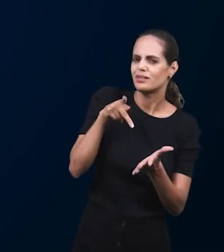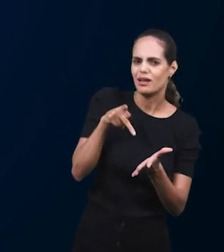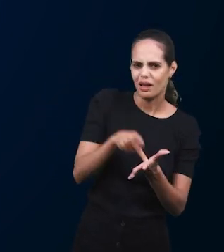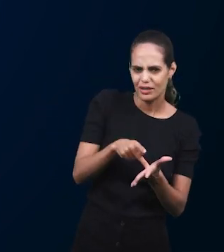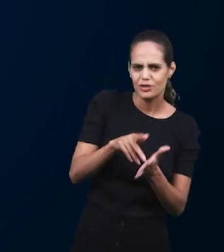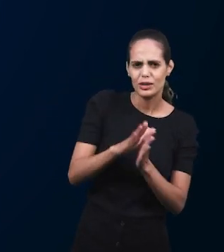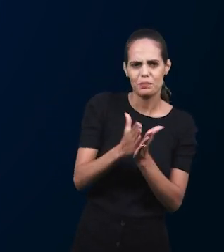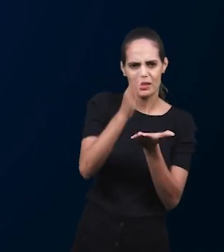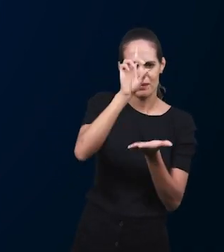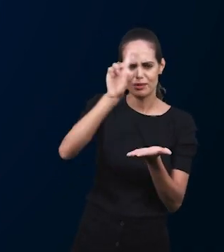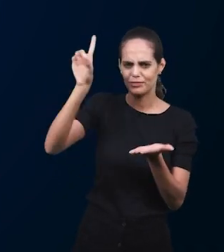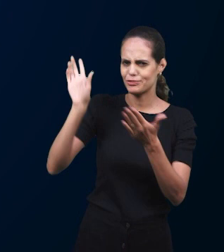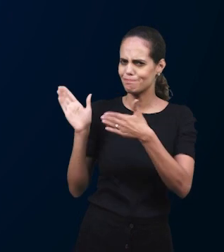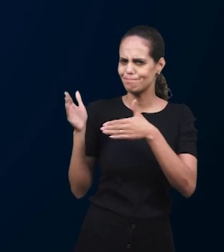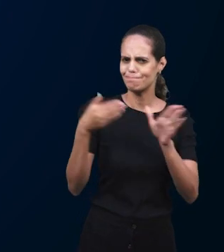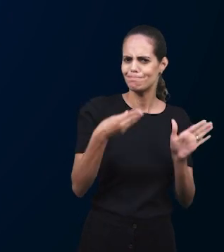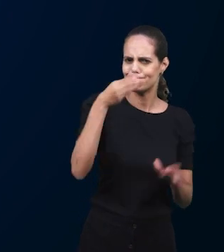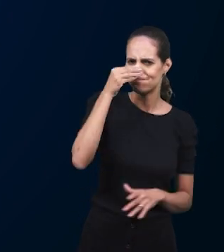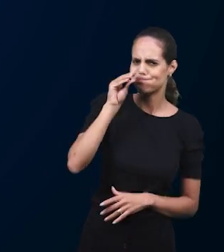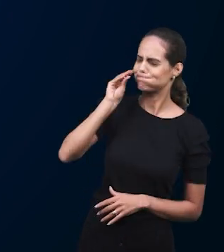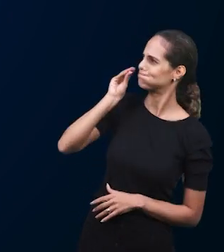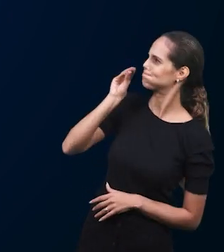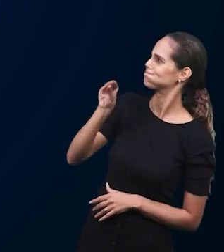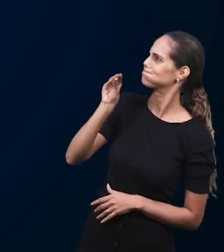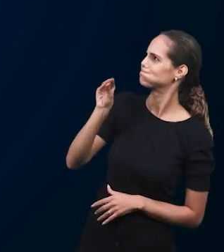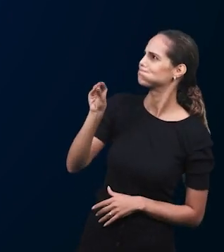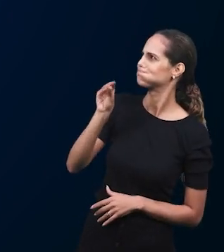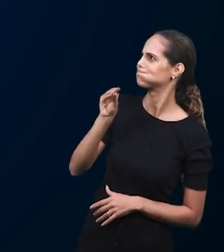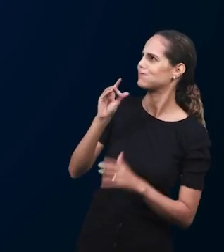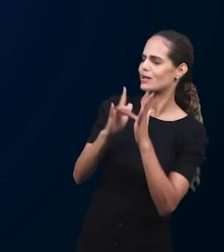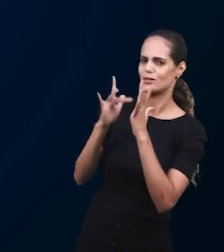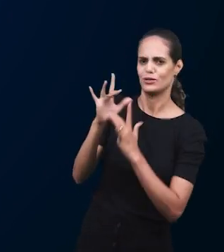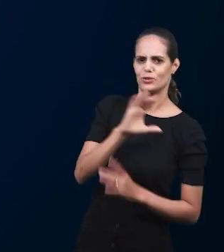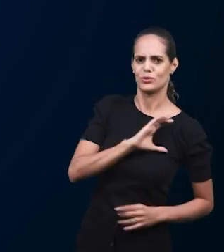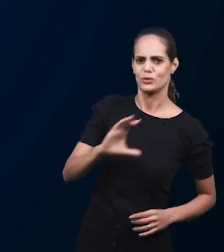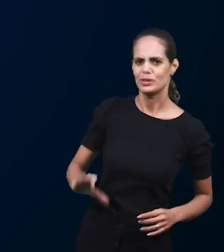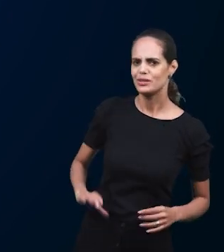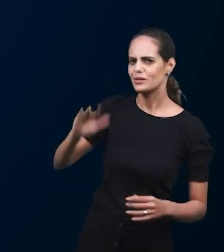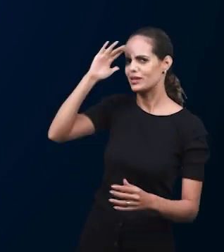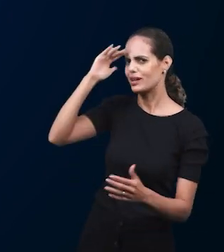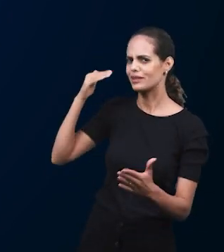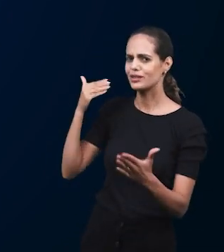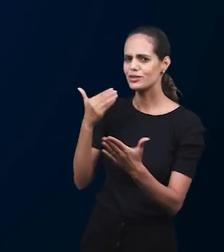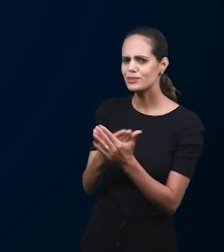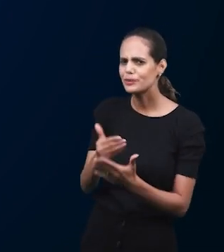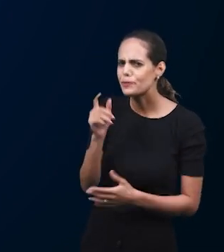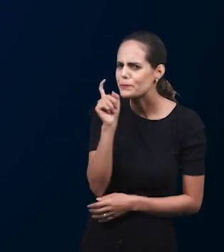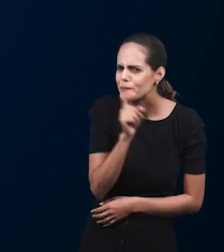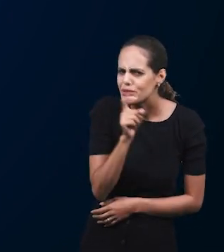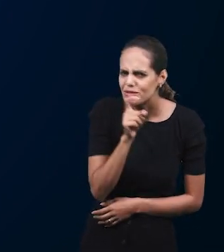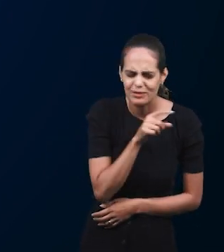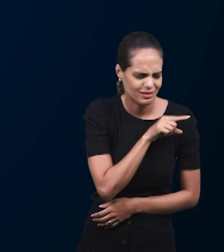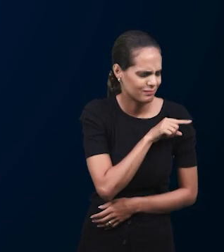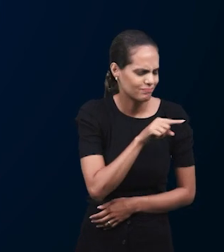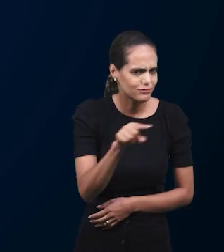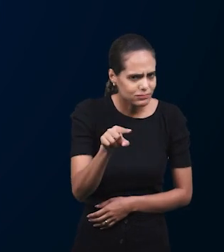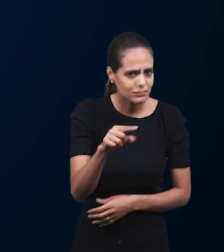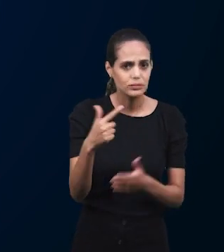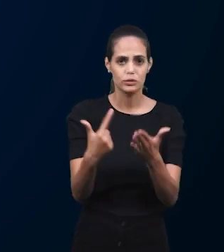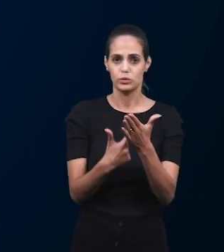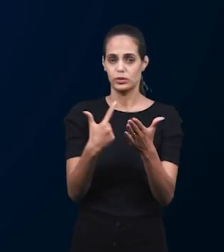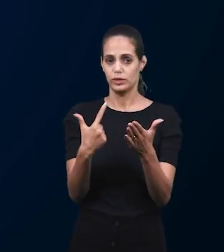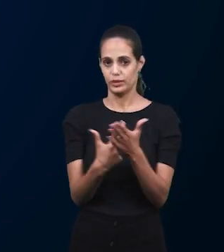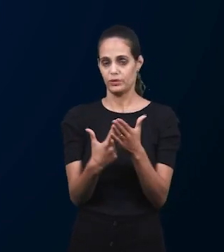истины Слова Божьего, от истины Евангелия. Многие начинают презирать Христа и верить в лжи.